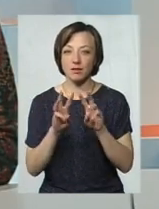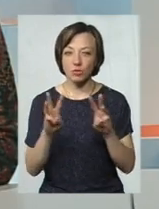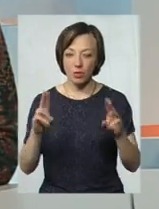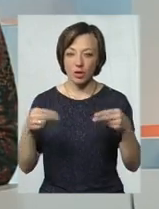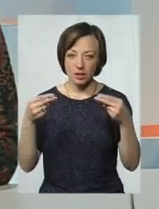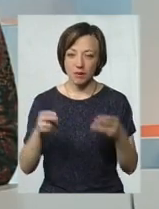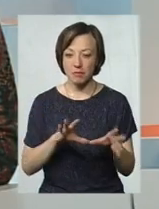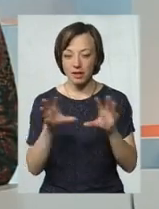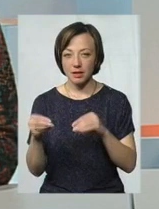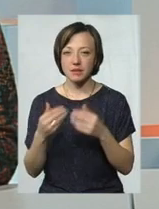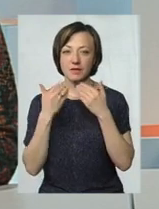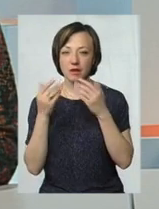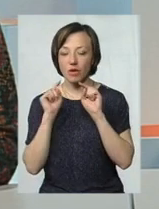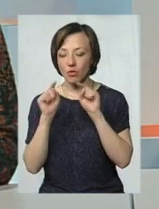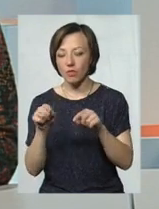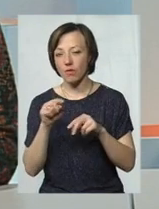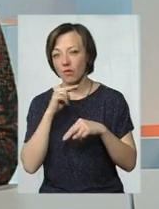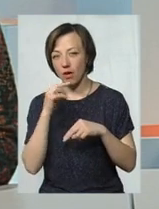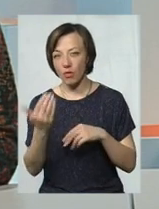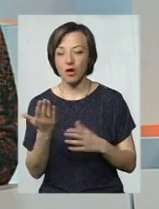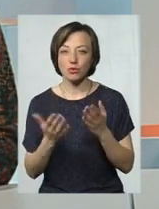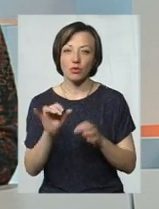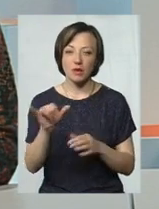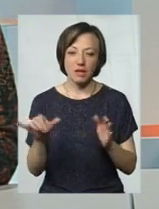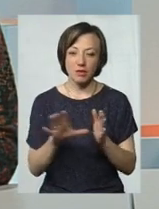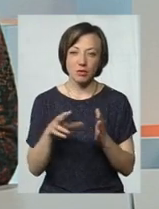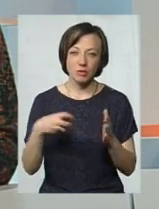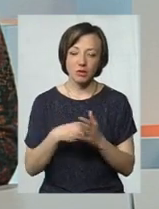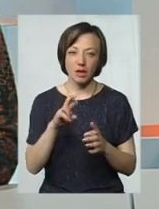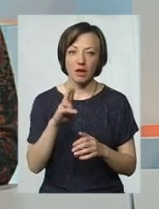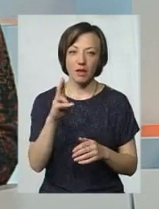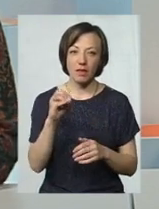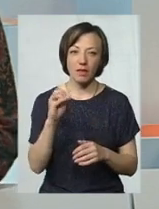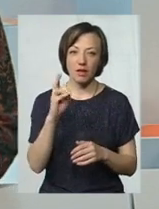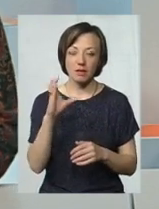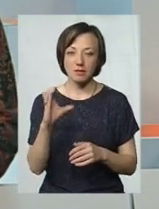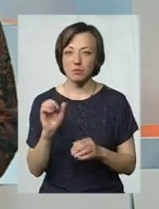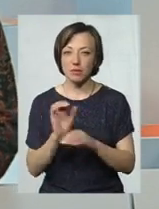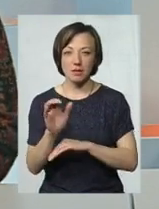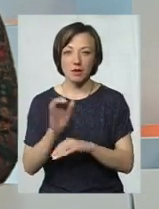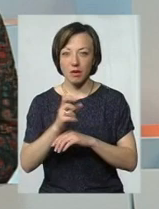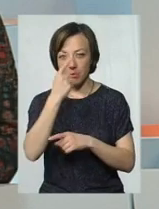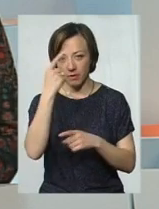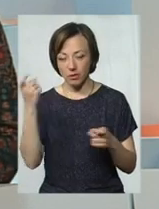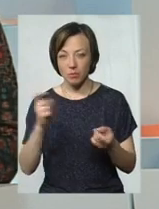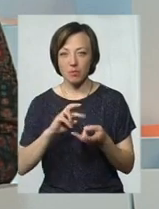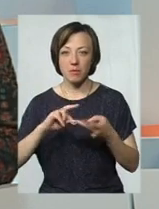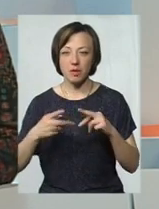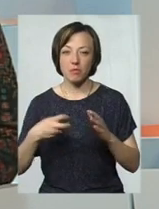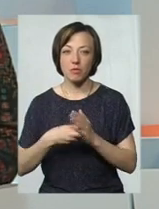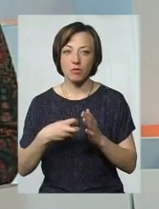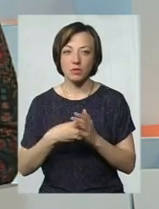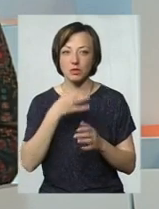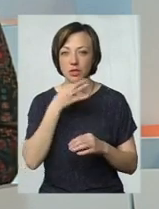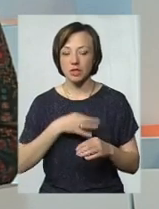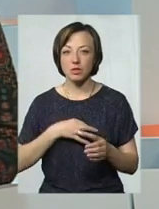ми переїхали туди, звертаю вашу увагу, що якщо у електронна почта на Яндексі, вам можуть не доставлятися повідомлення. Поміняйте почту, скажіть нам